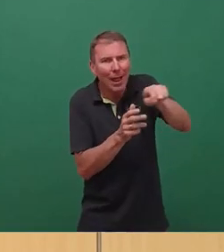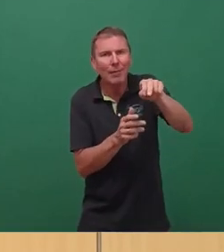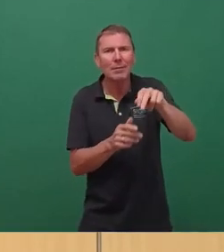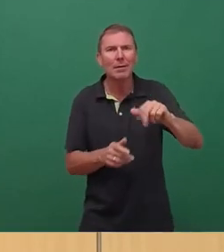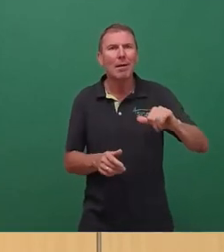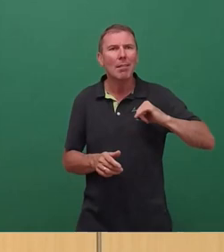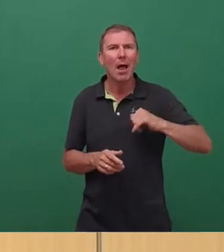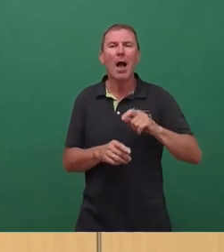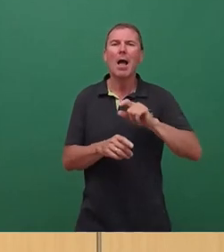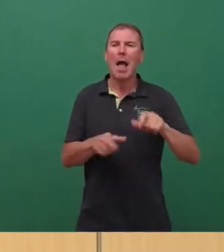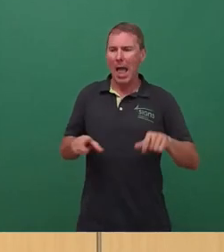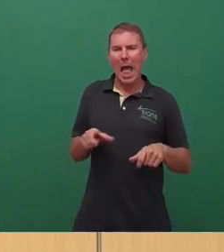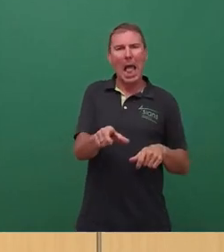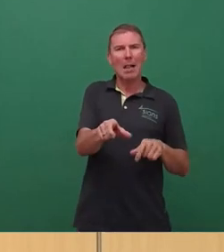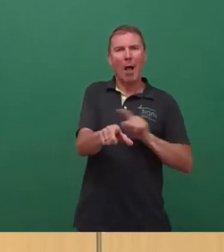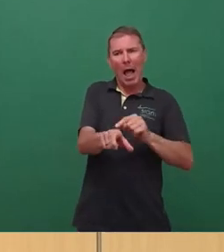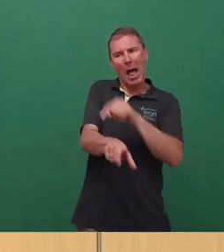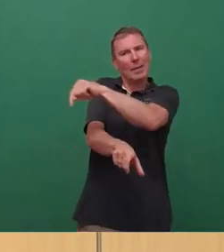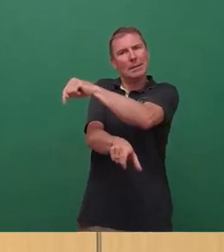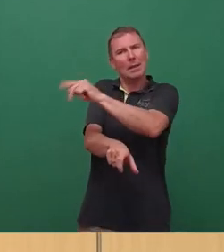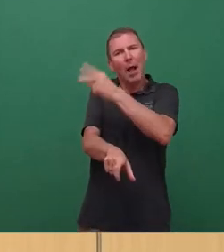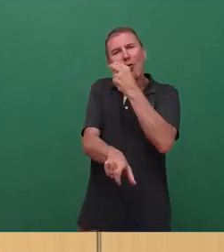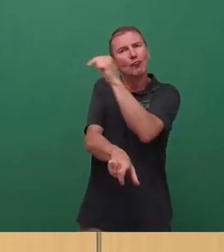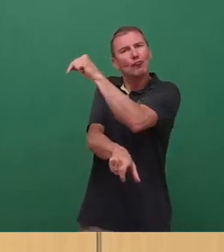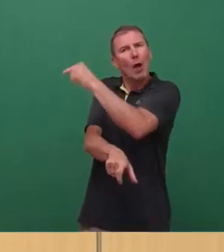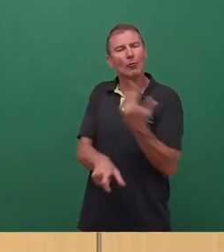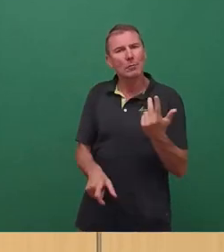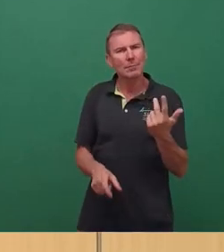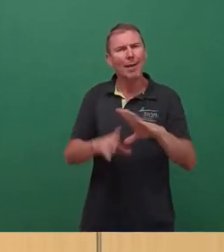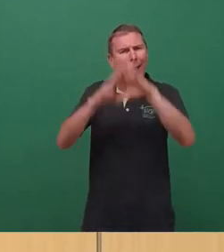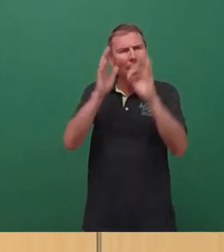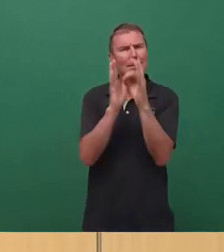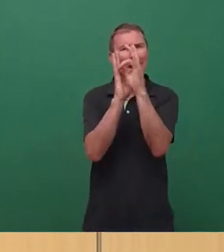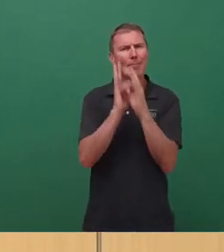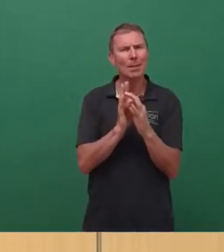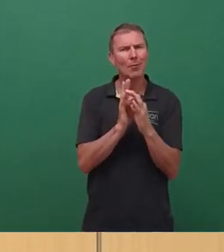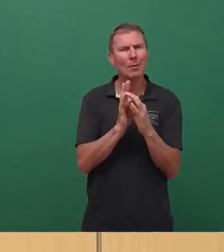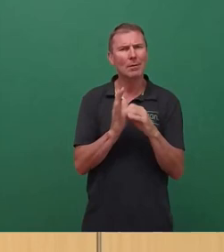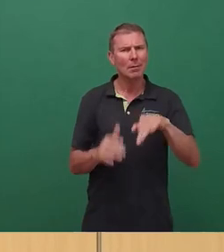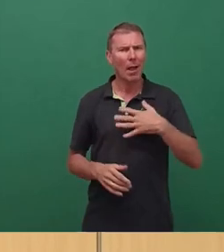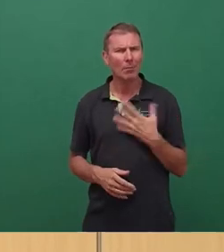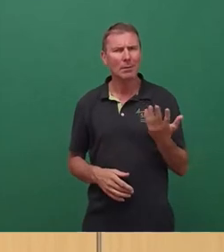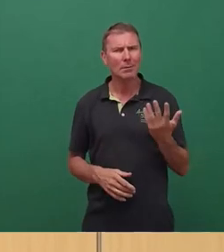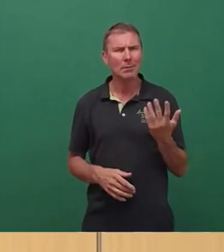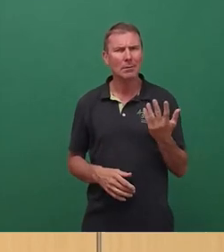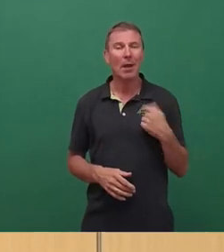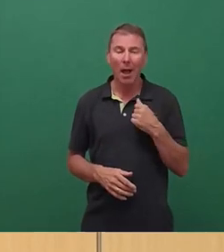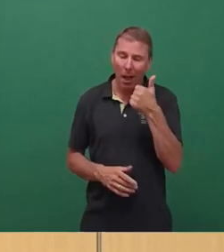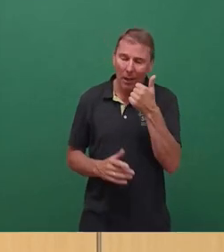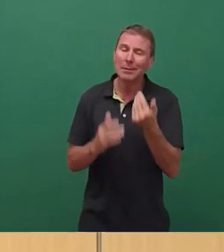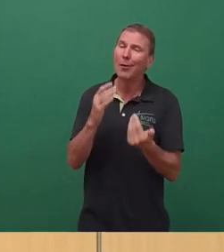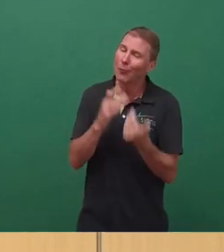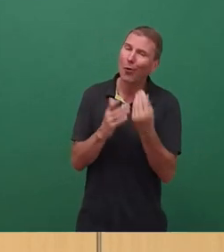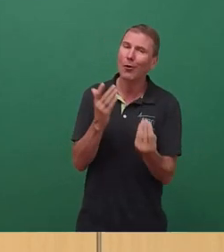Elbseite auch erkunden. Und zu all diesen Randbedingungen, die wir bei der Planung haben, kommt jetzt halt eine Randbedingung noch dazu, das ist der